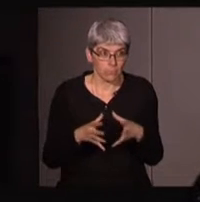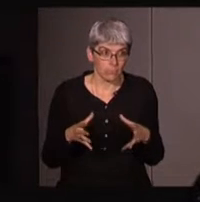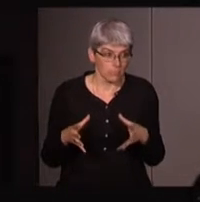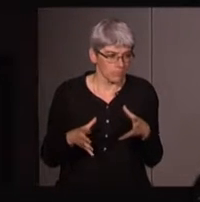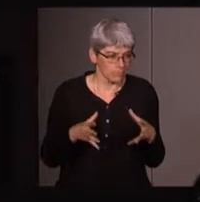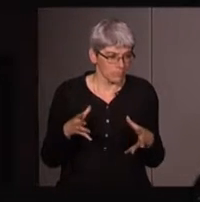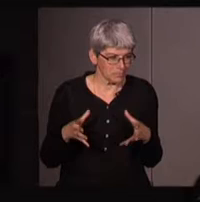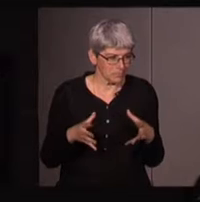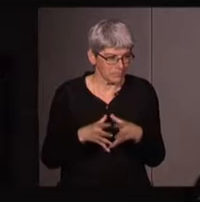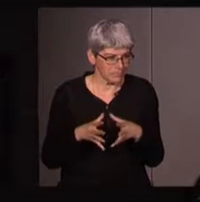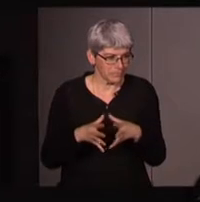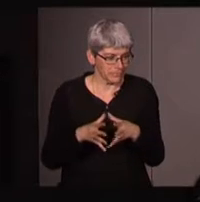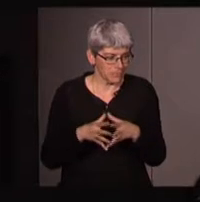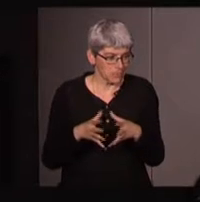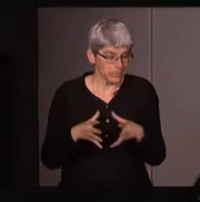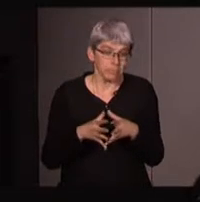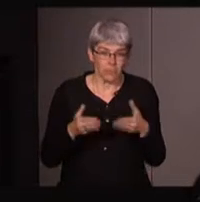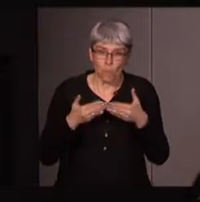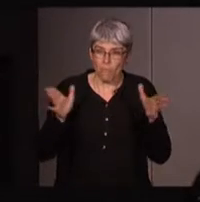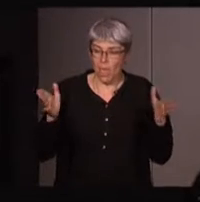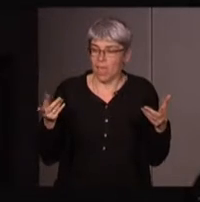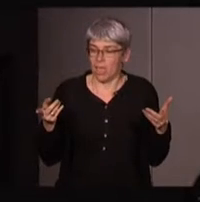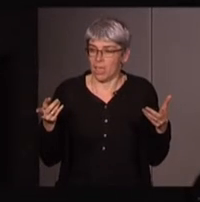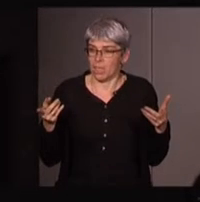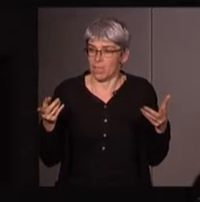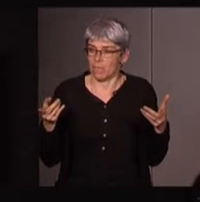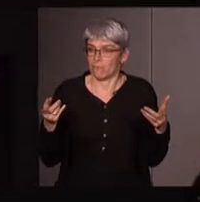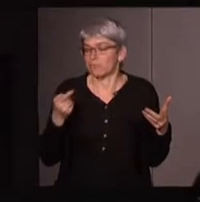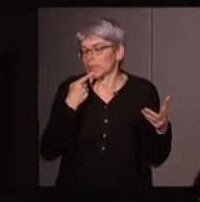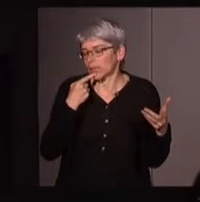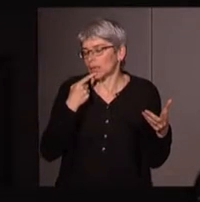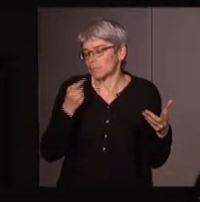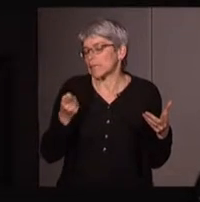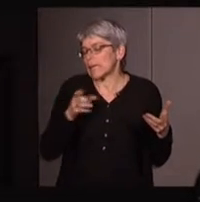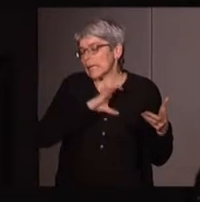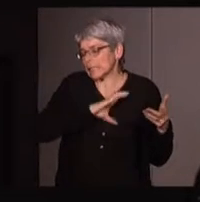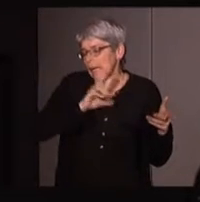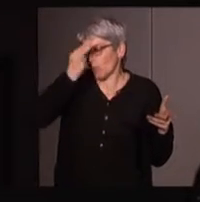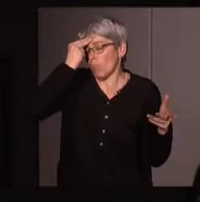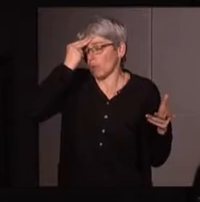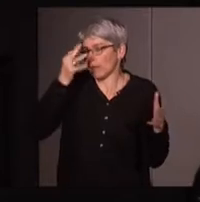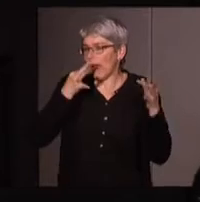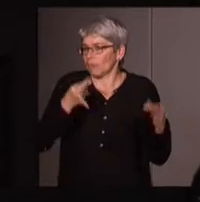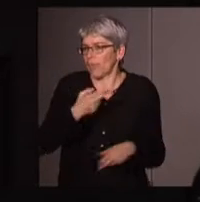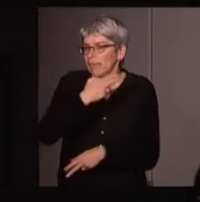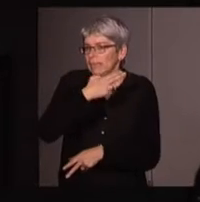rester, on va dire, ouvert à une partie, en tout cas, du courant néo-pahéen de l'éco-féminisme